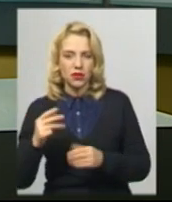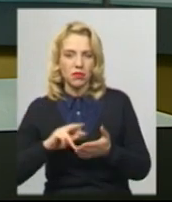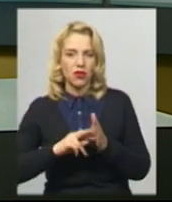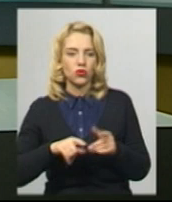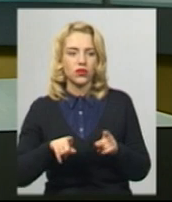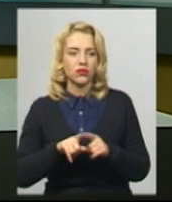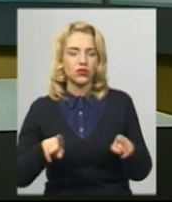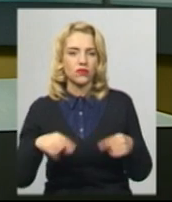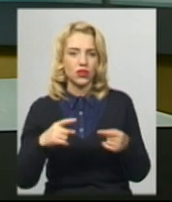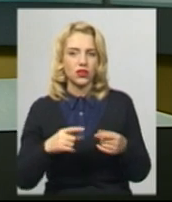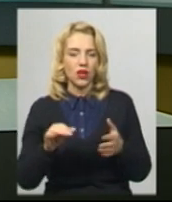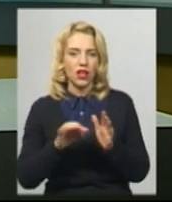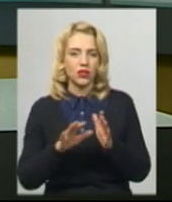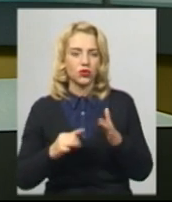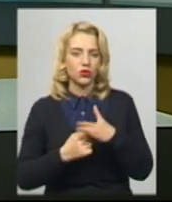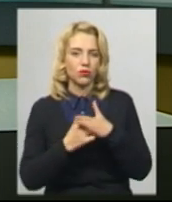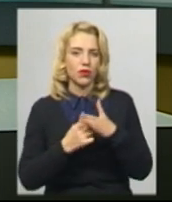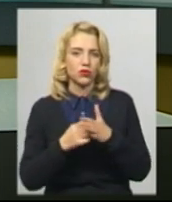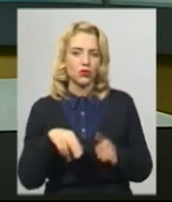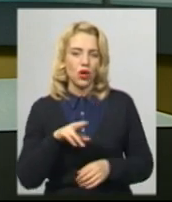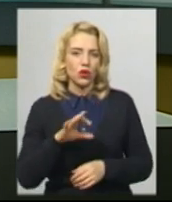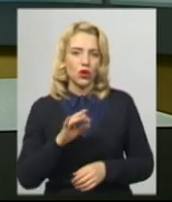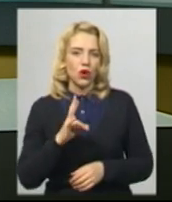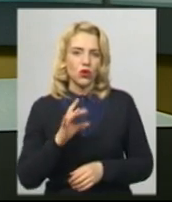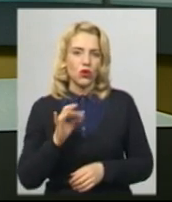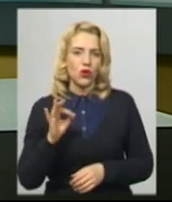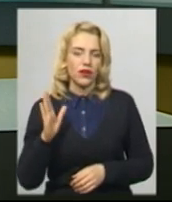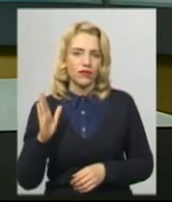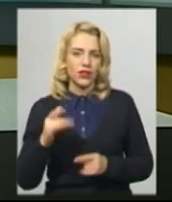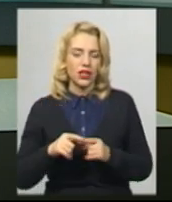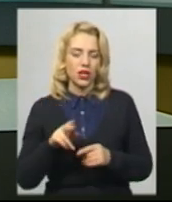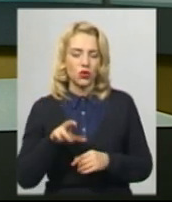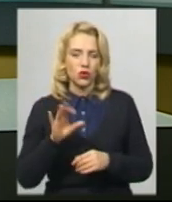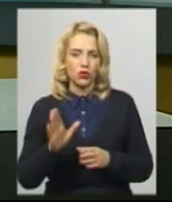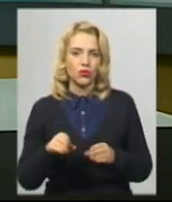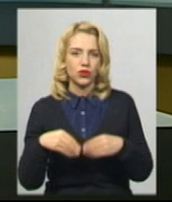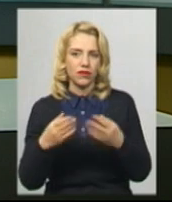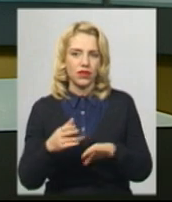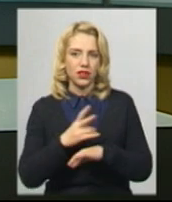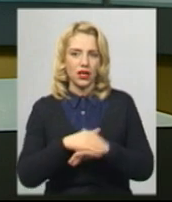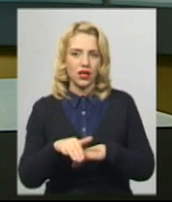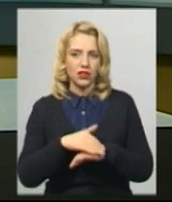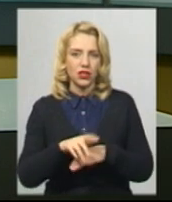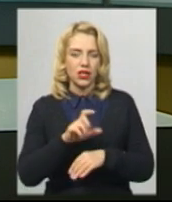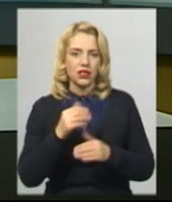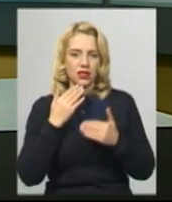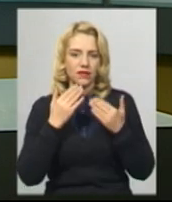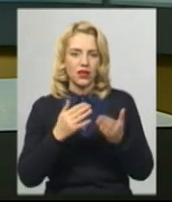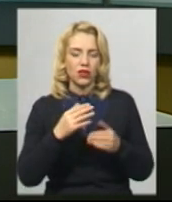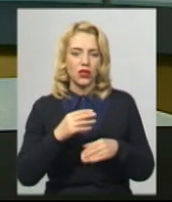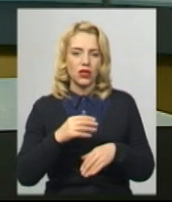створити електронну базу донорів. За словами Єгора Дінісова, донори з бази здаватимуть кров адресно за звененням пацієнтів.